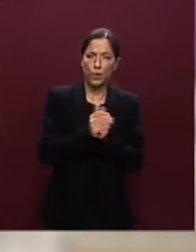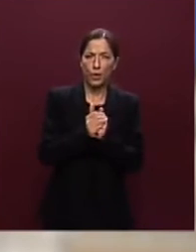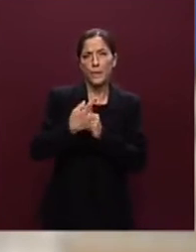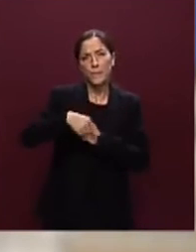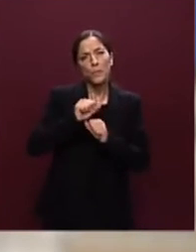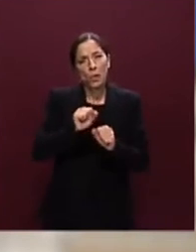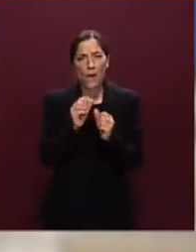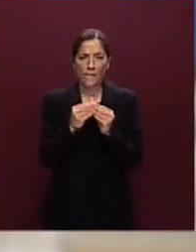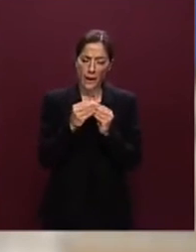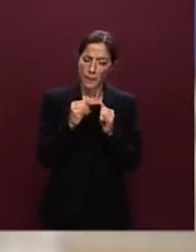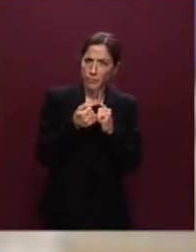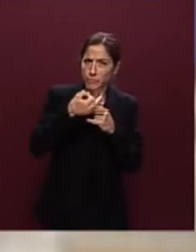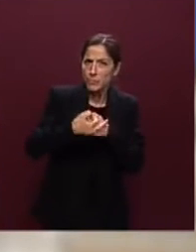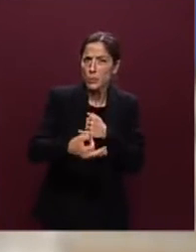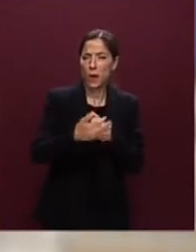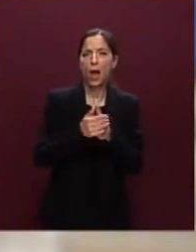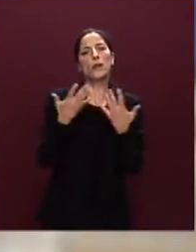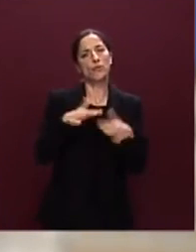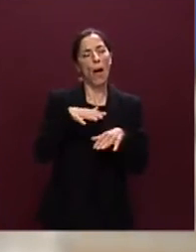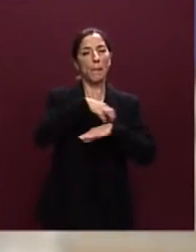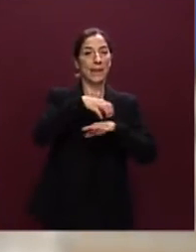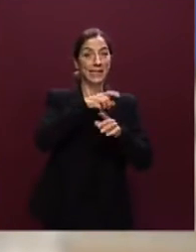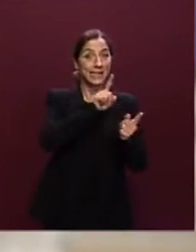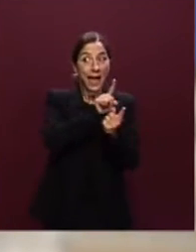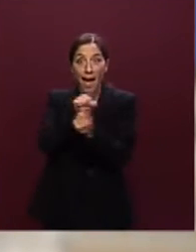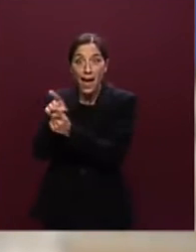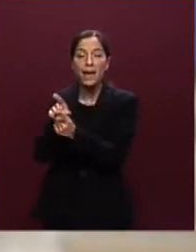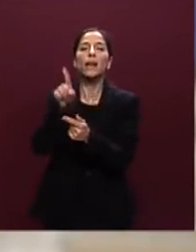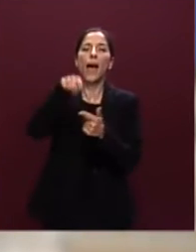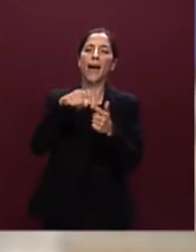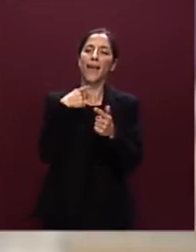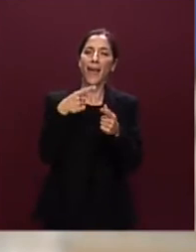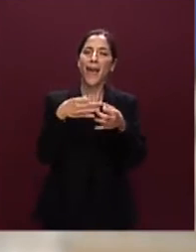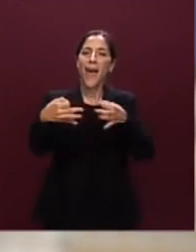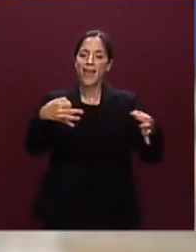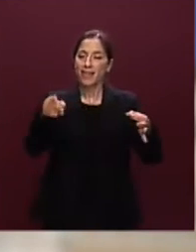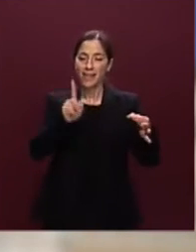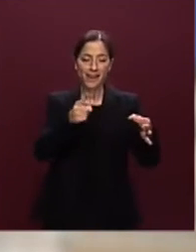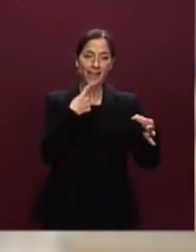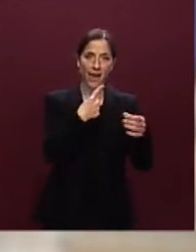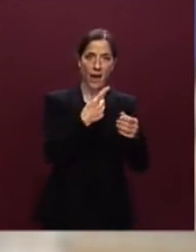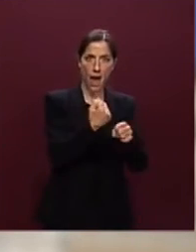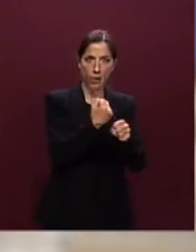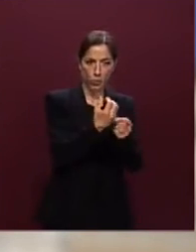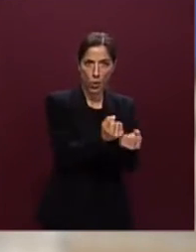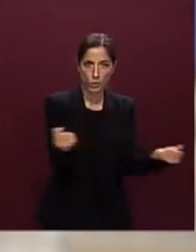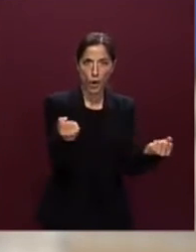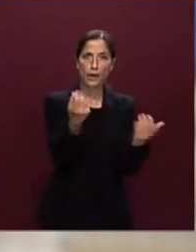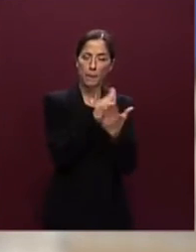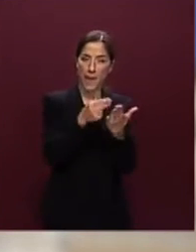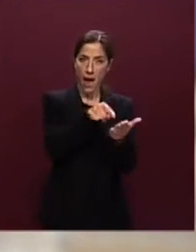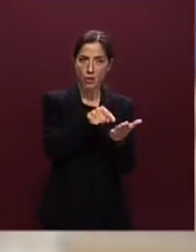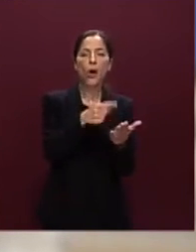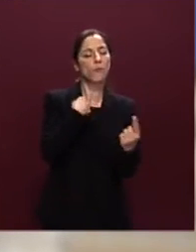facendo in degli incontri con i singoli ministeri e con tutti gli enti attuatori del piano e sarà oggetto